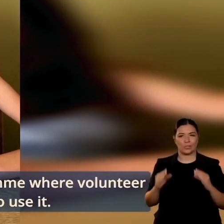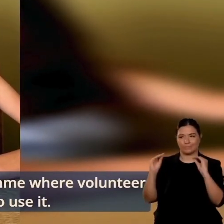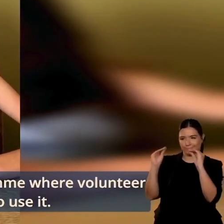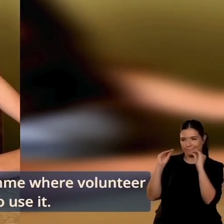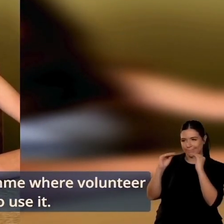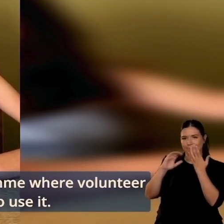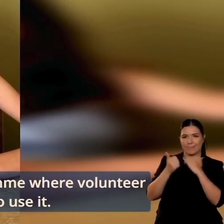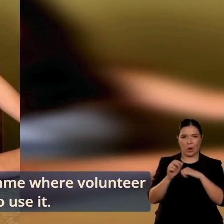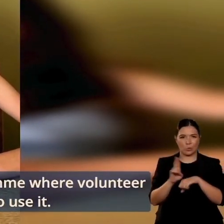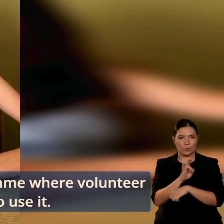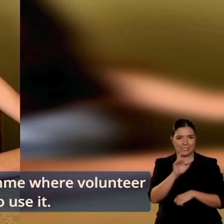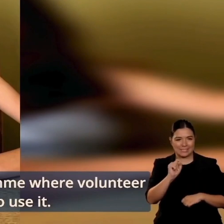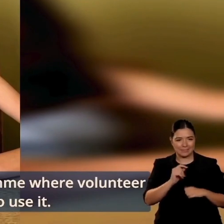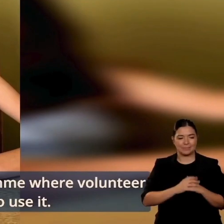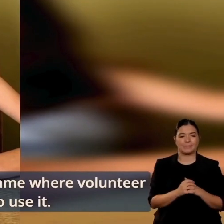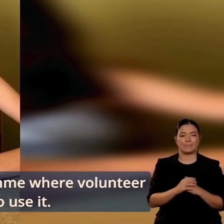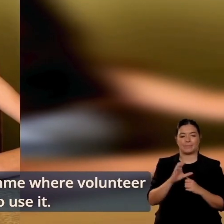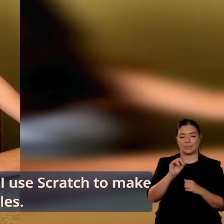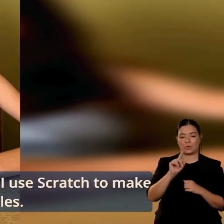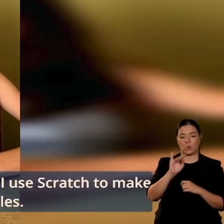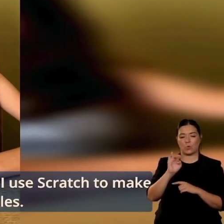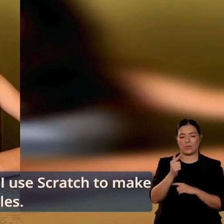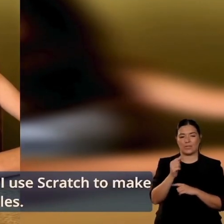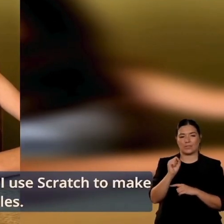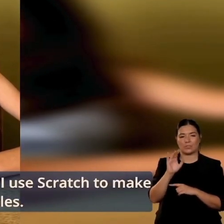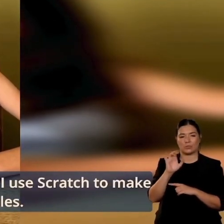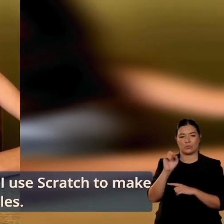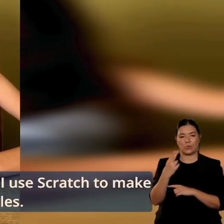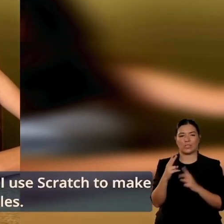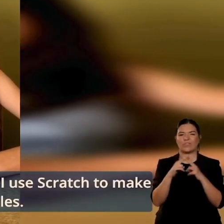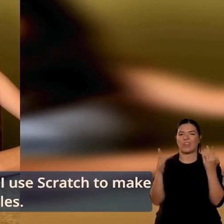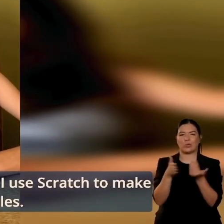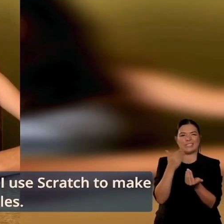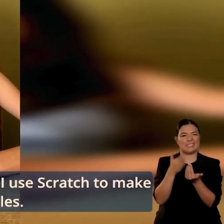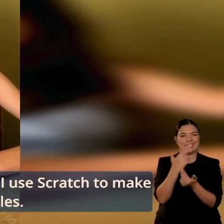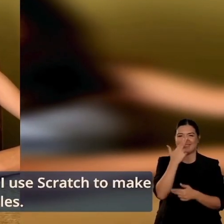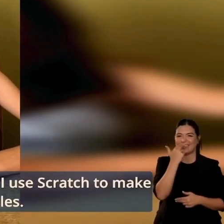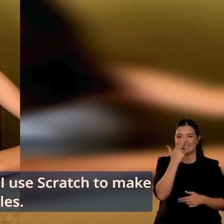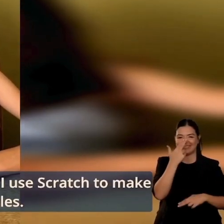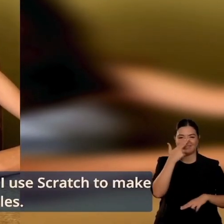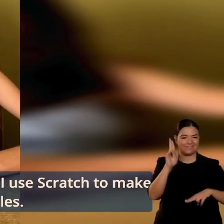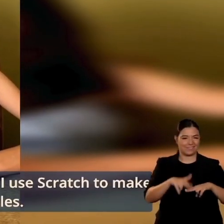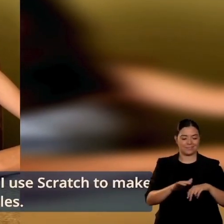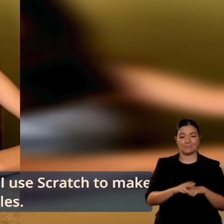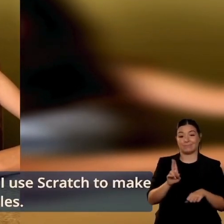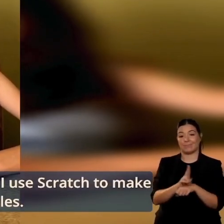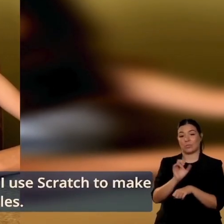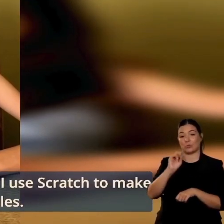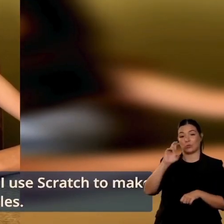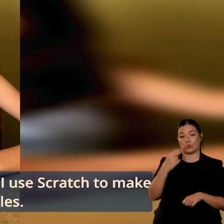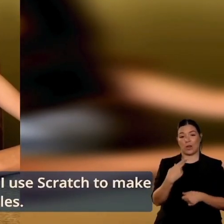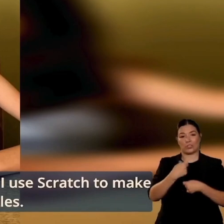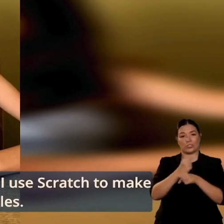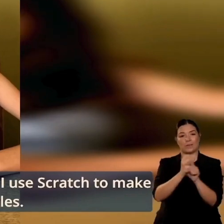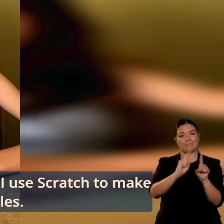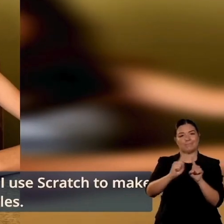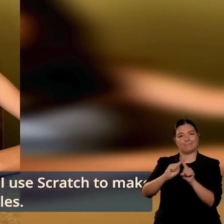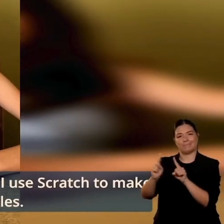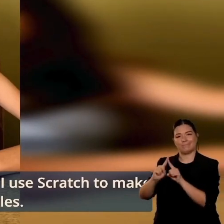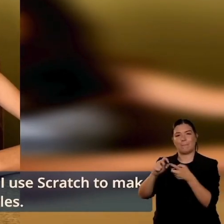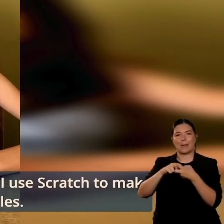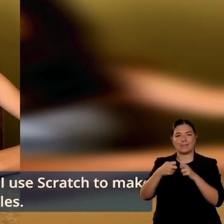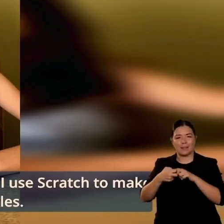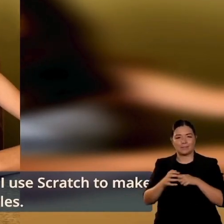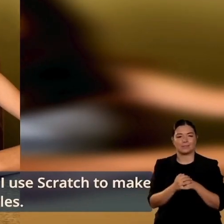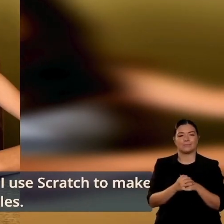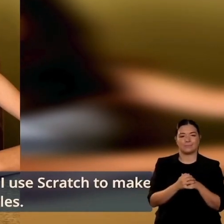poter imparare in diverse aree di apprendimento. Io vorrei ringraziarvi tutti perché per noi è molto importante